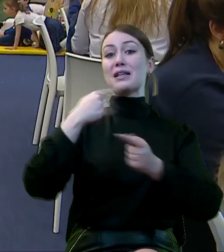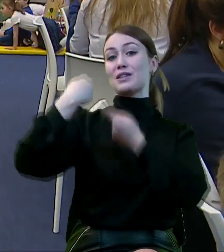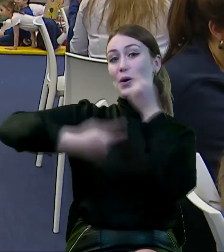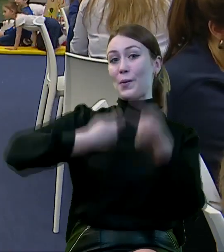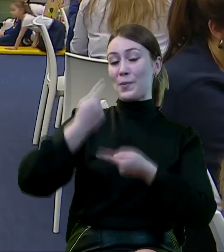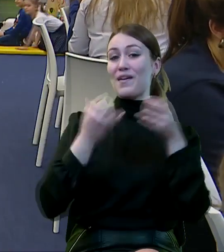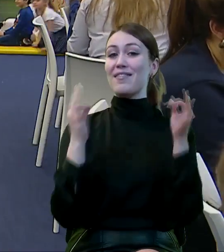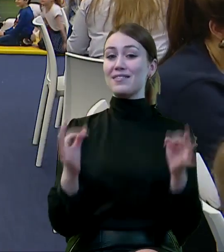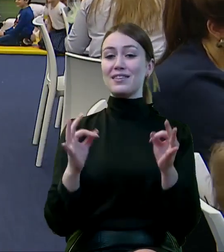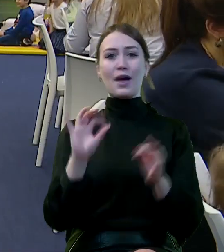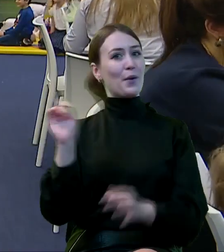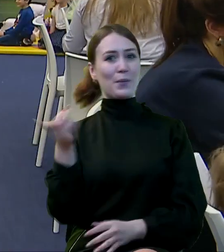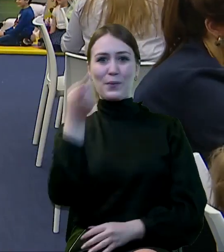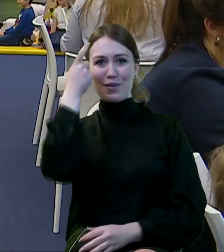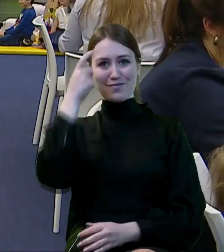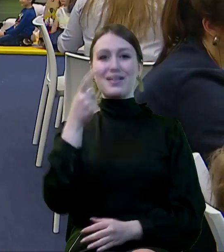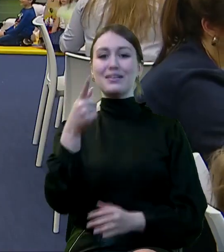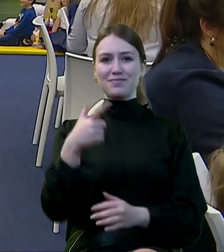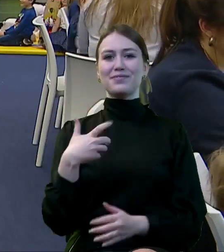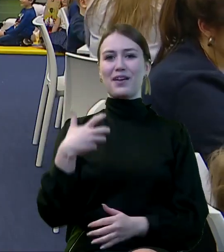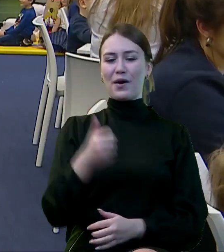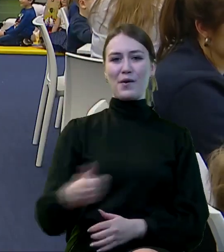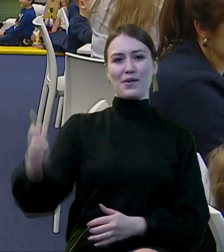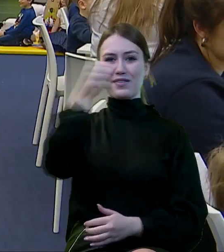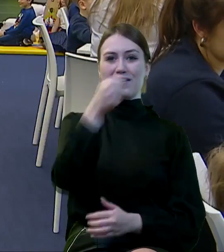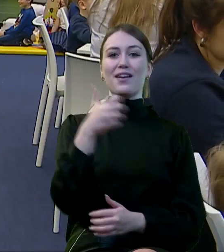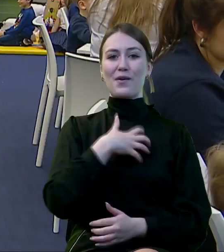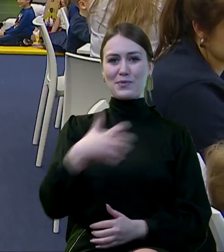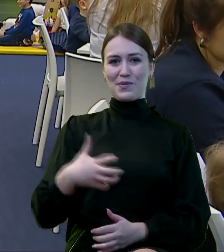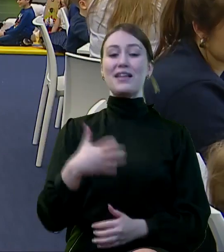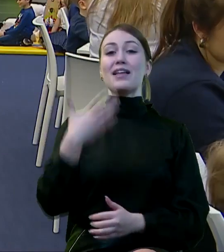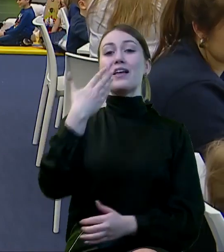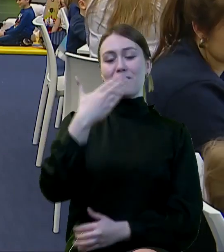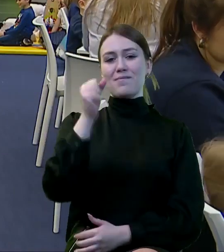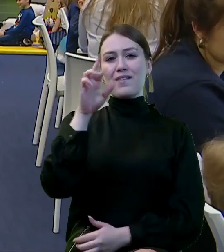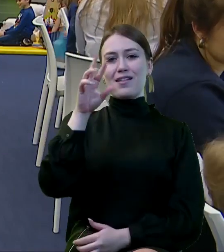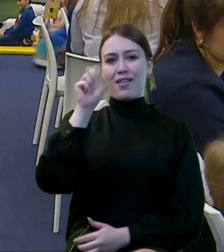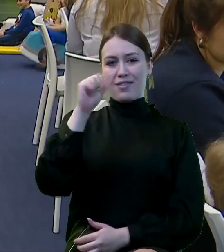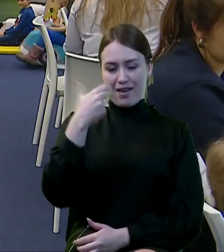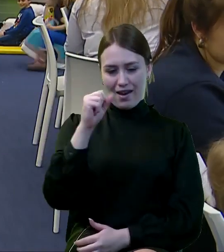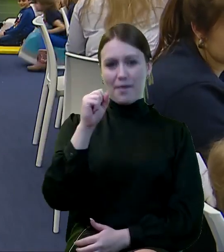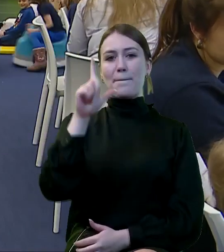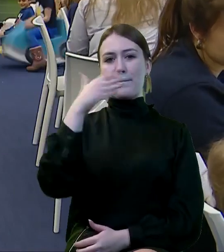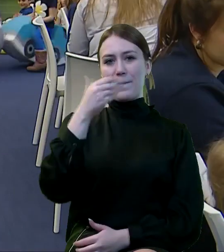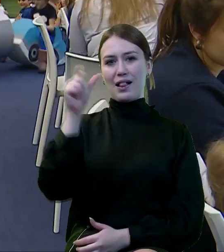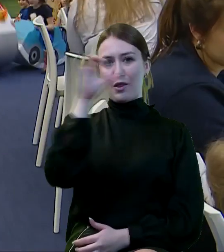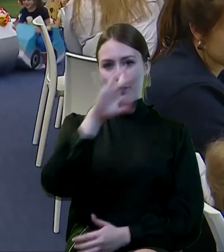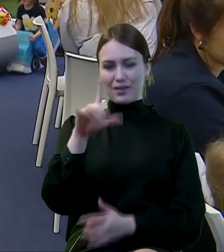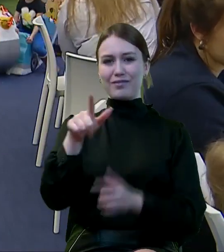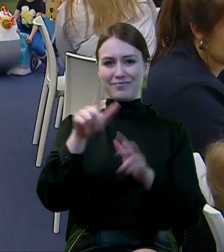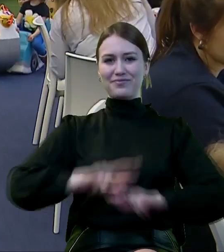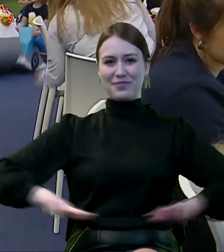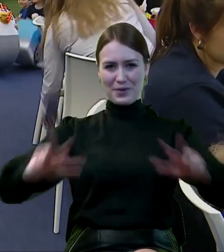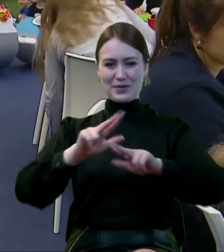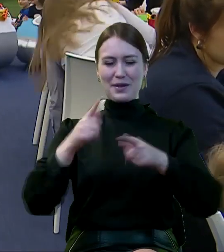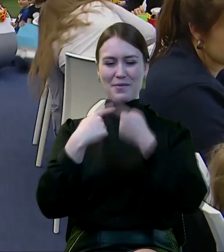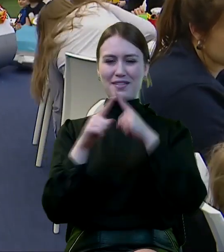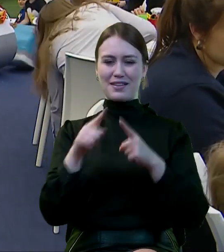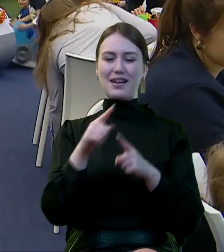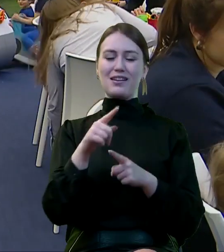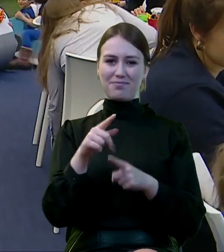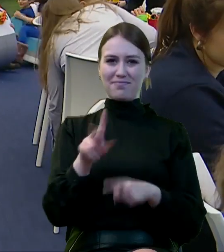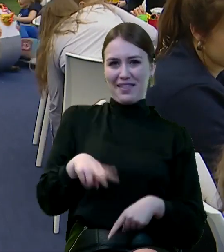dziś przede wszystkim gospodyni dzisiejszego spotkania pani minister rodziny i polityki społecznej Marlena Maląg oraz